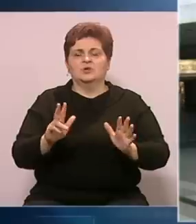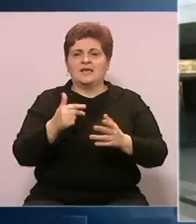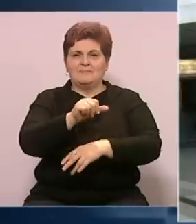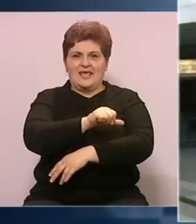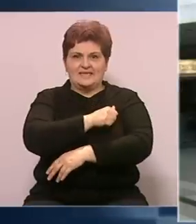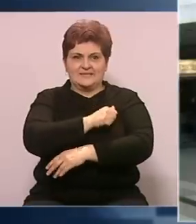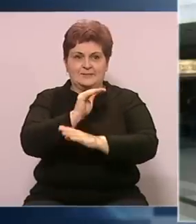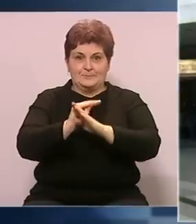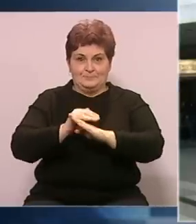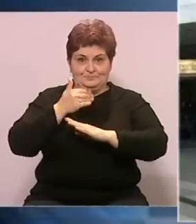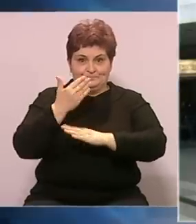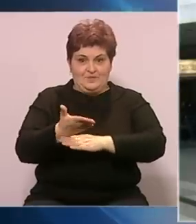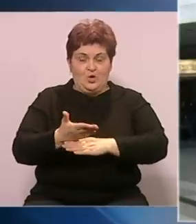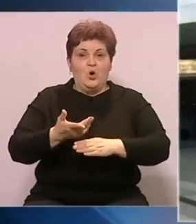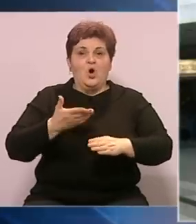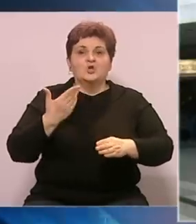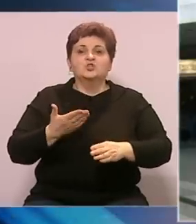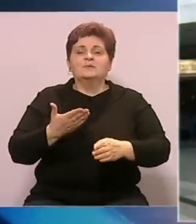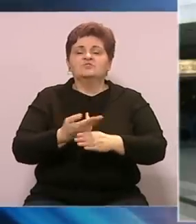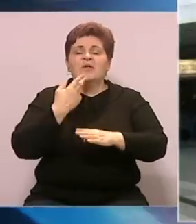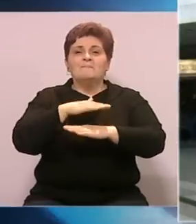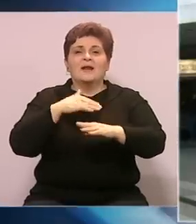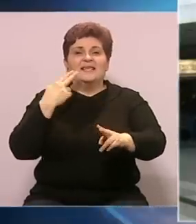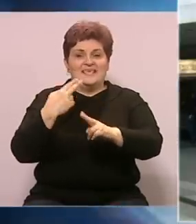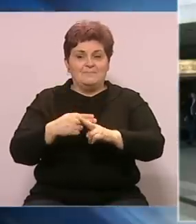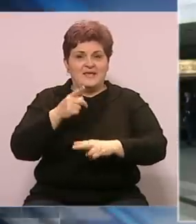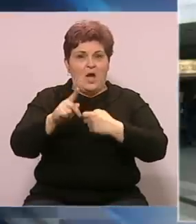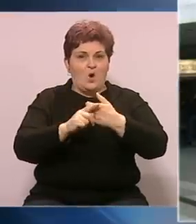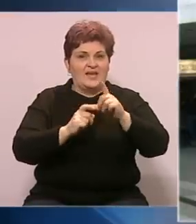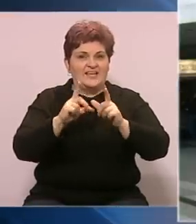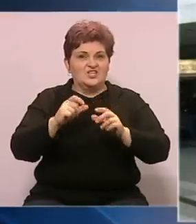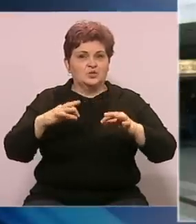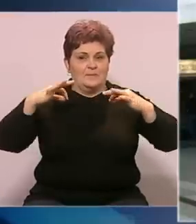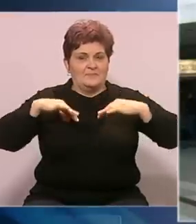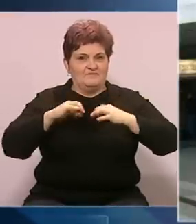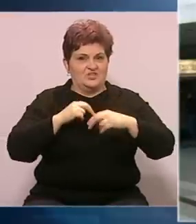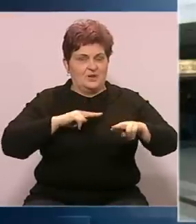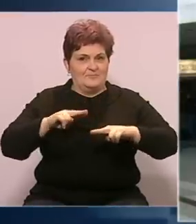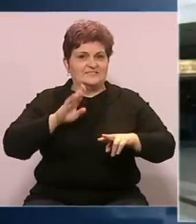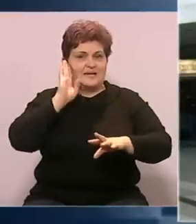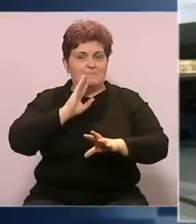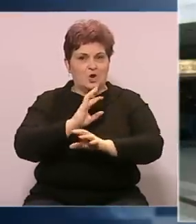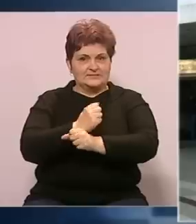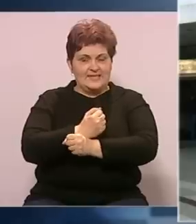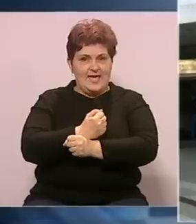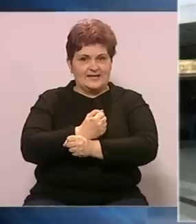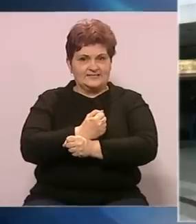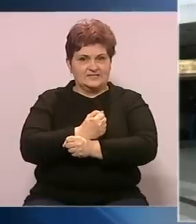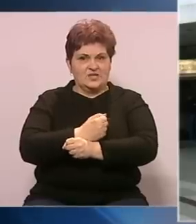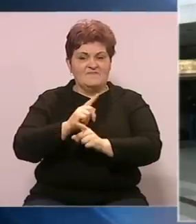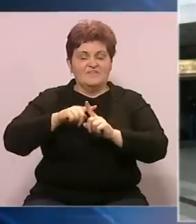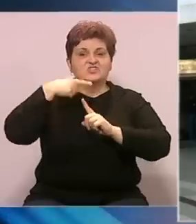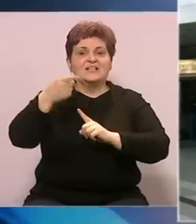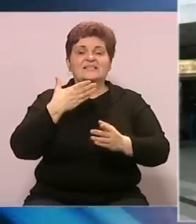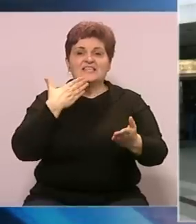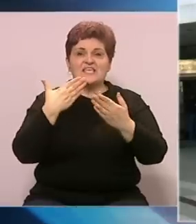Nakon što je zastupnički dom državnog parlamenta imenovao Borjanu Krišto za predsjedateljicu vijeća ministara Bosne i Hercegovine, već na sljedećoj